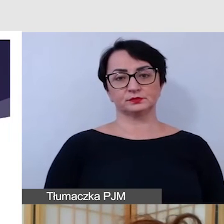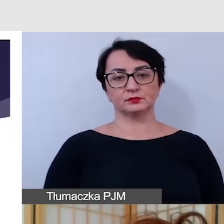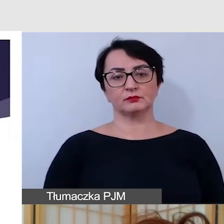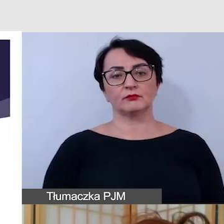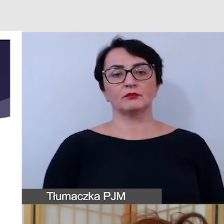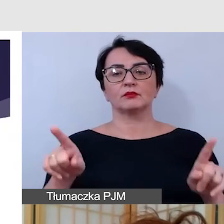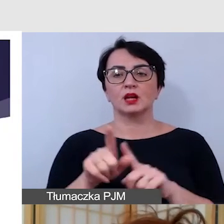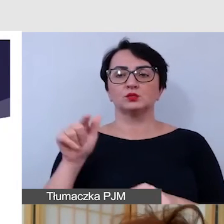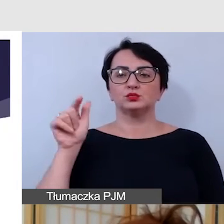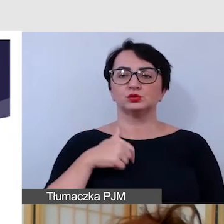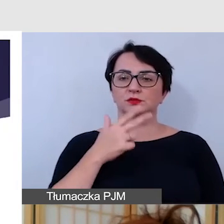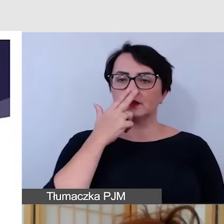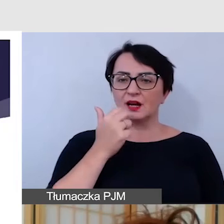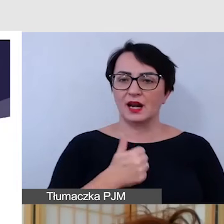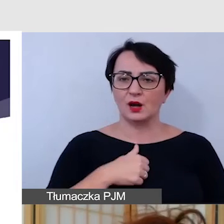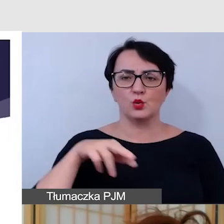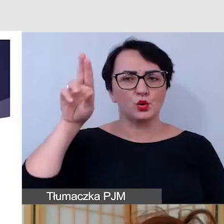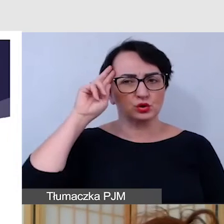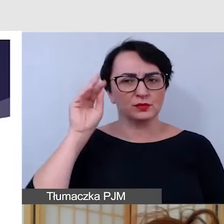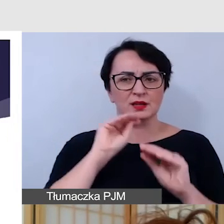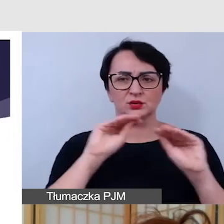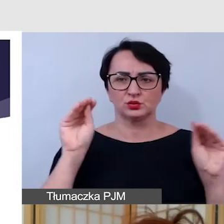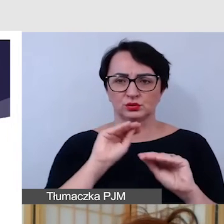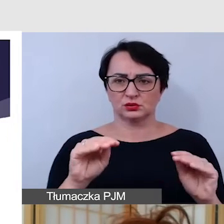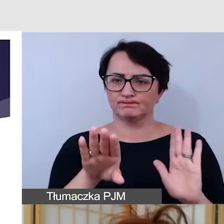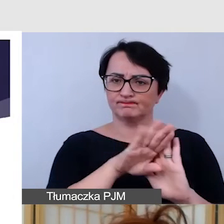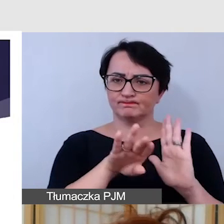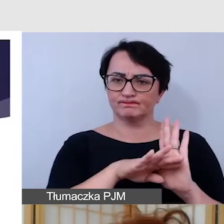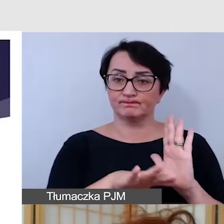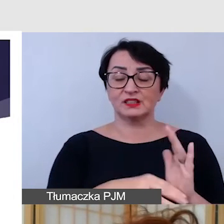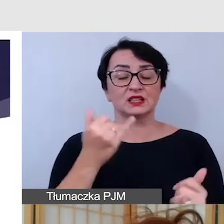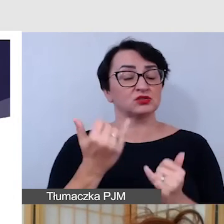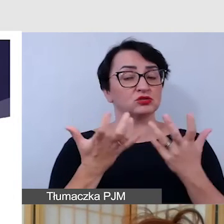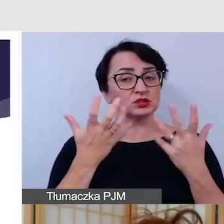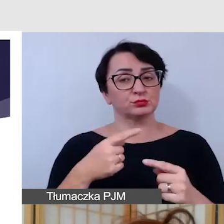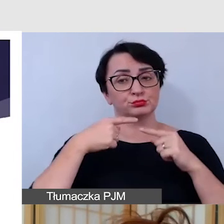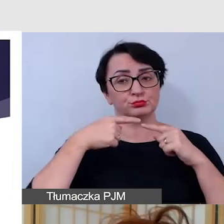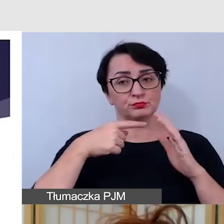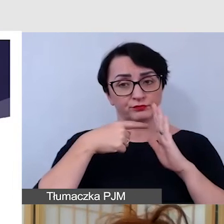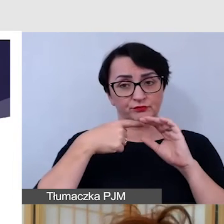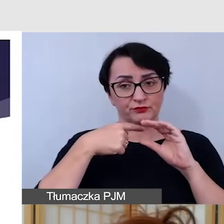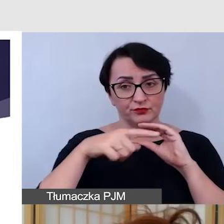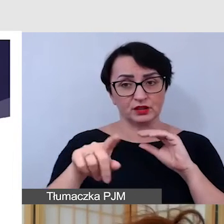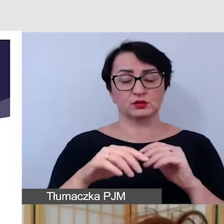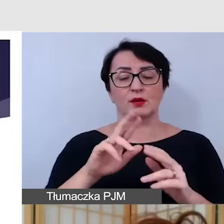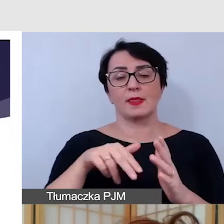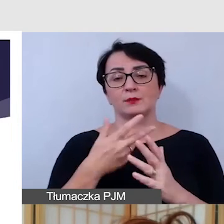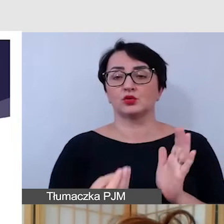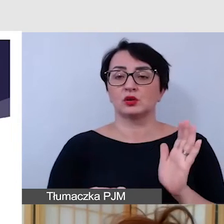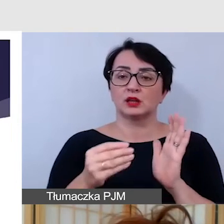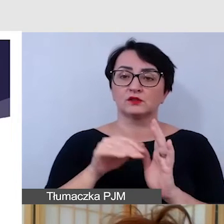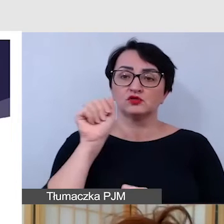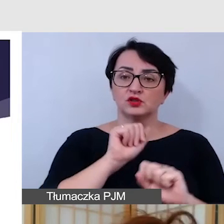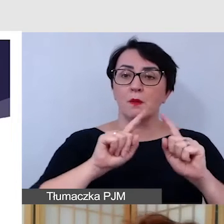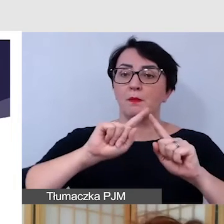czytelne i zrozumiałe instrukcje. Jeżeli chcecie Państwo je przesyłać na przykład w formie dodatkowych ćwiczeń po spotkaniu,